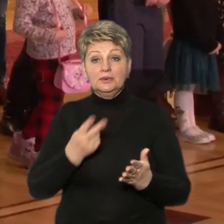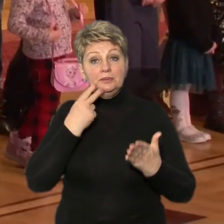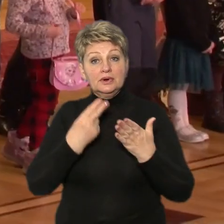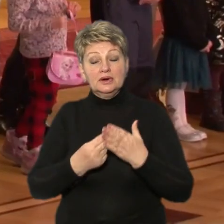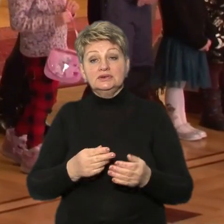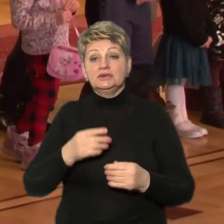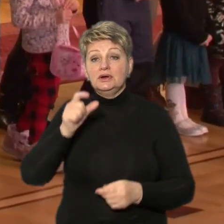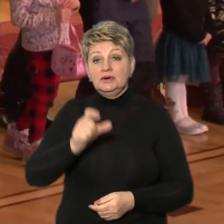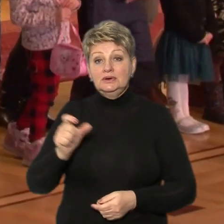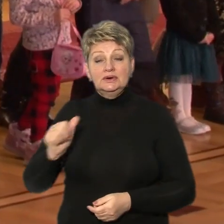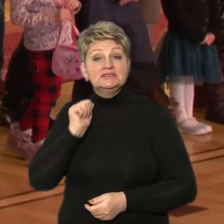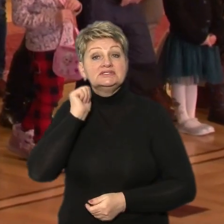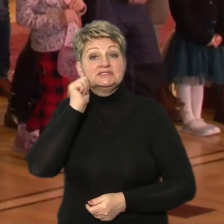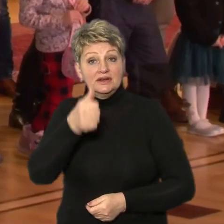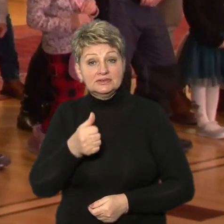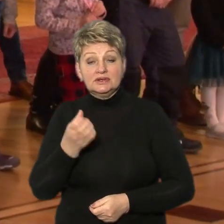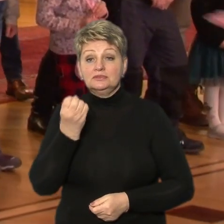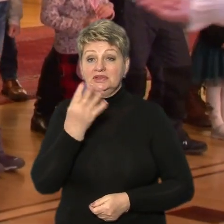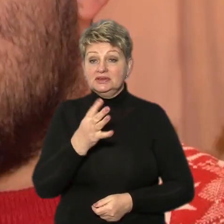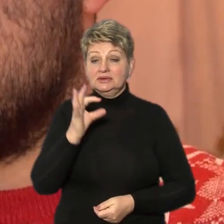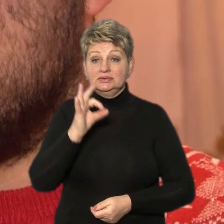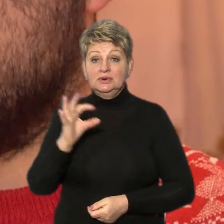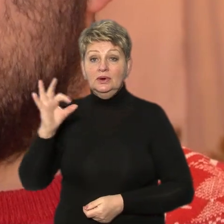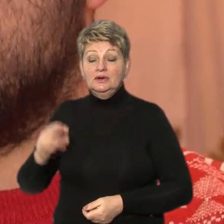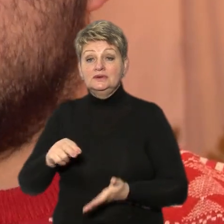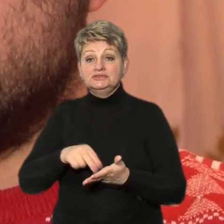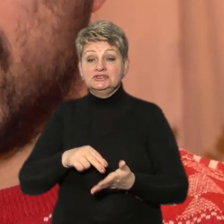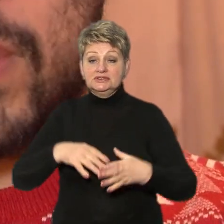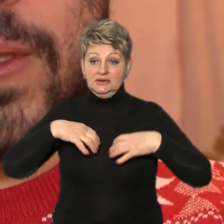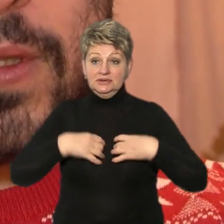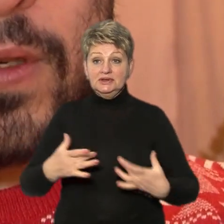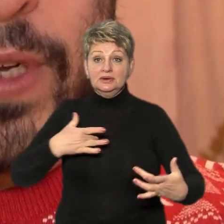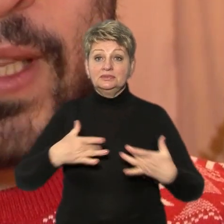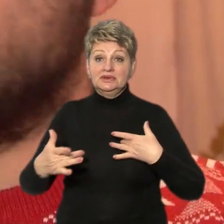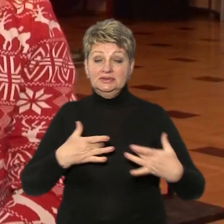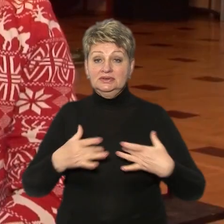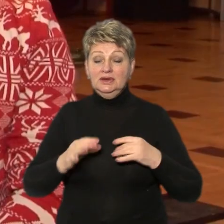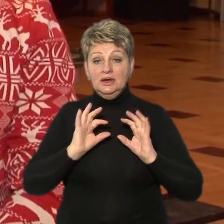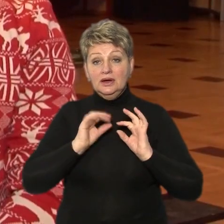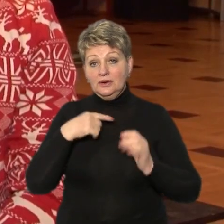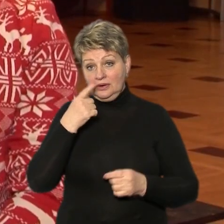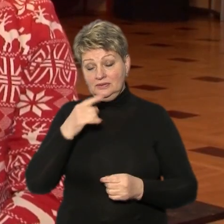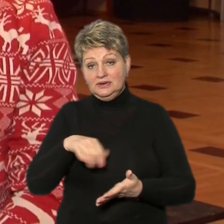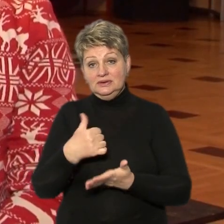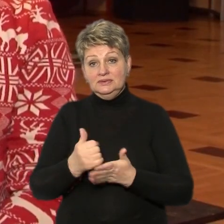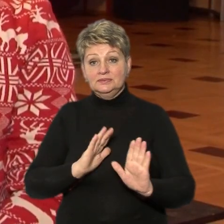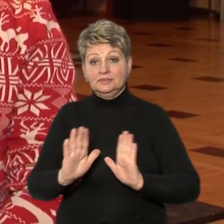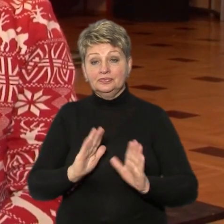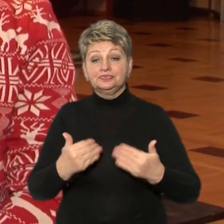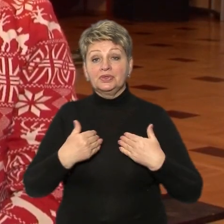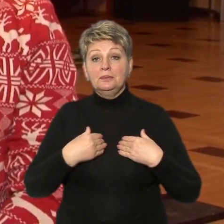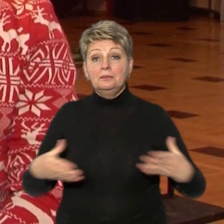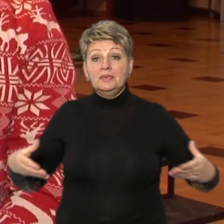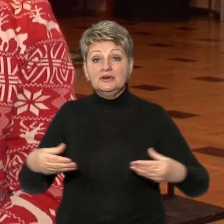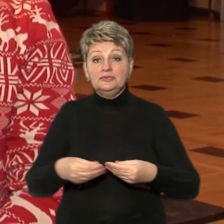о 15.00 в Черкаському драматичному театрі, говорить головний режисер Станіслав Садакліїв. Ми співорганізатори